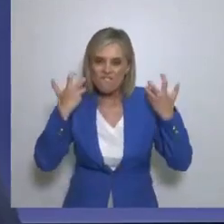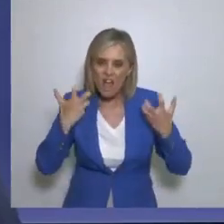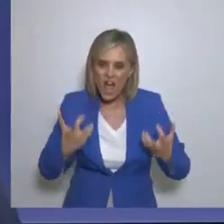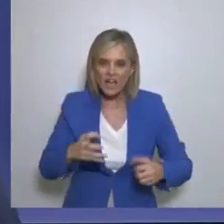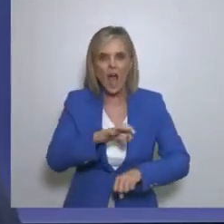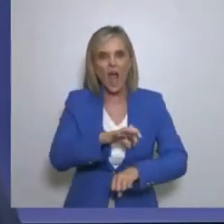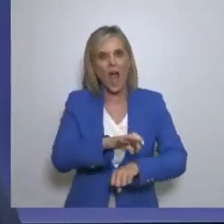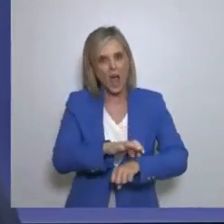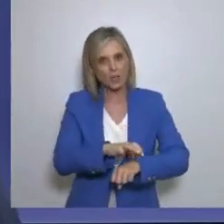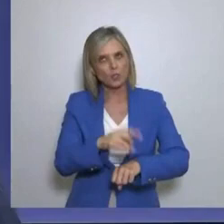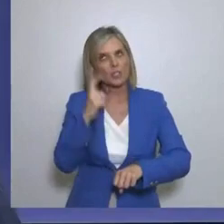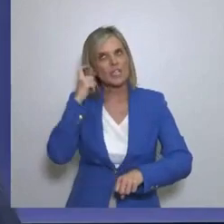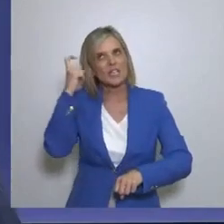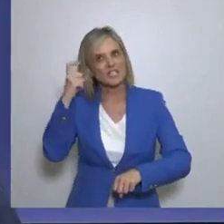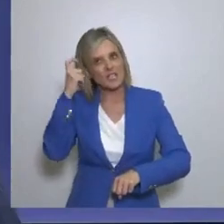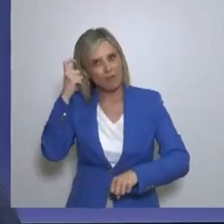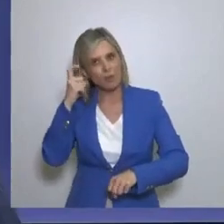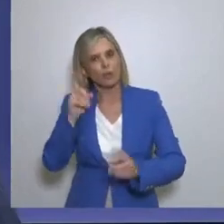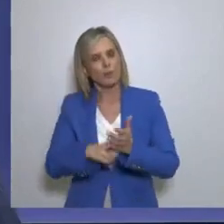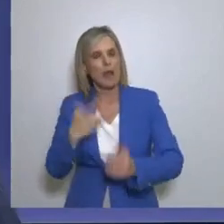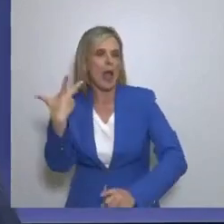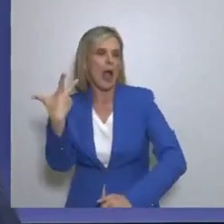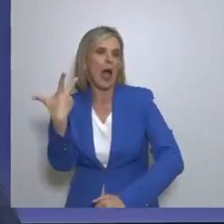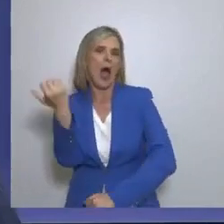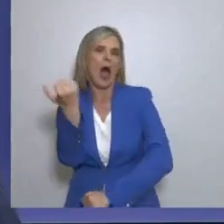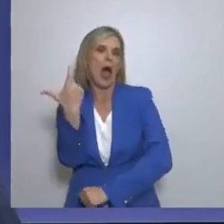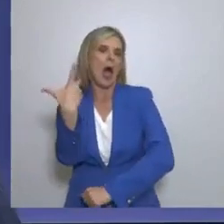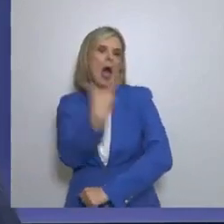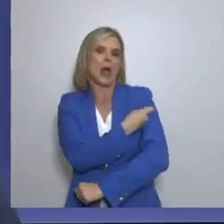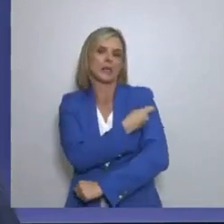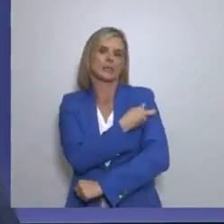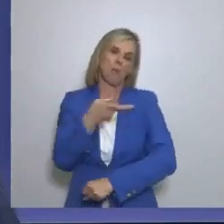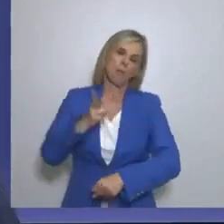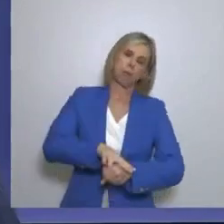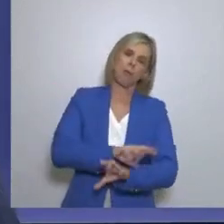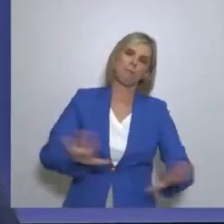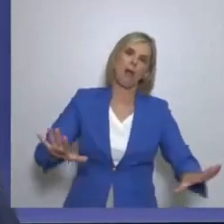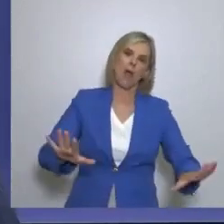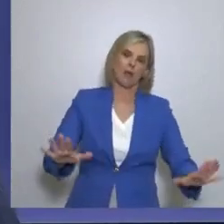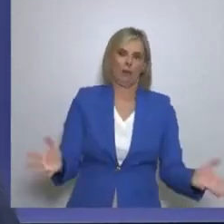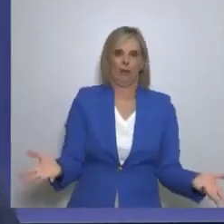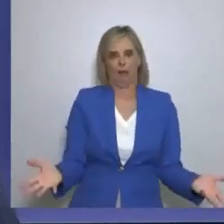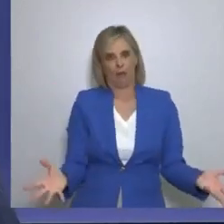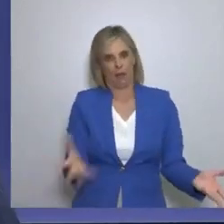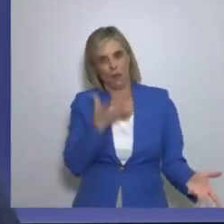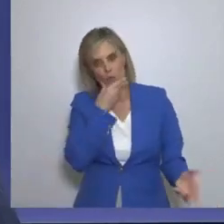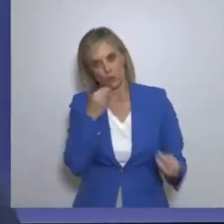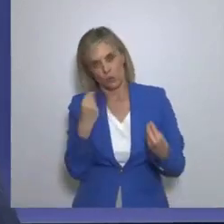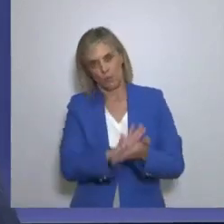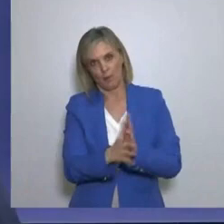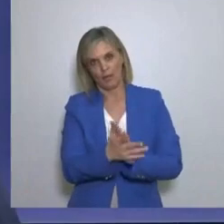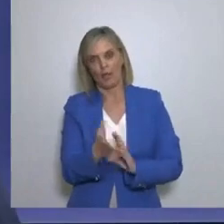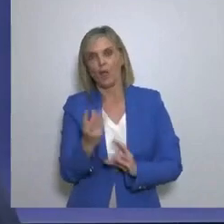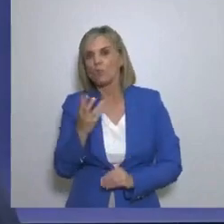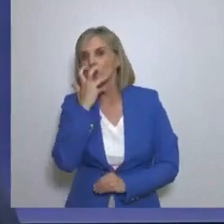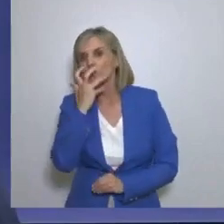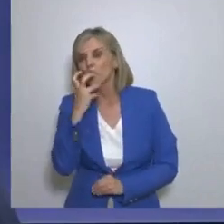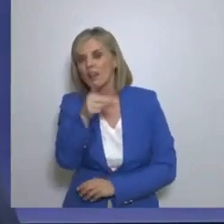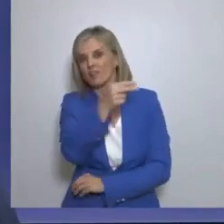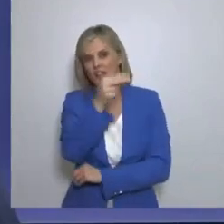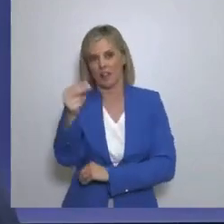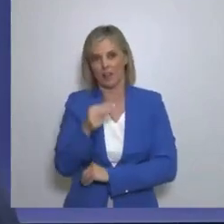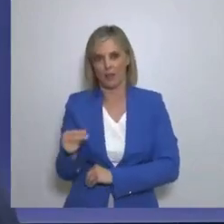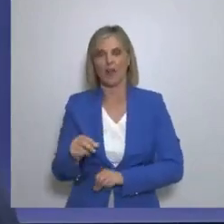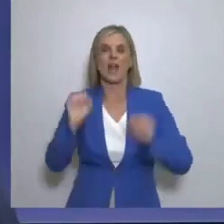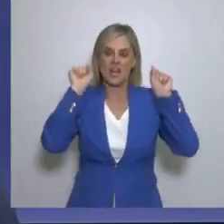Σας παρακαλώ Σκεφτείτε όλοι σοβαρά Τι ακριβώς έχει συμβεί Τι μας λένε οι πάνθρωποι Και όχι οι άνθρωποι Είναι πολύ σοβαρά τα αυτά Ναι Η